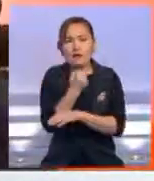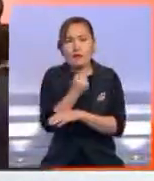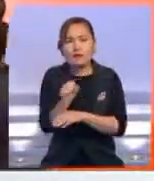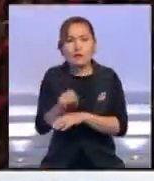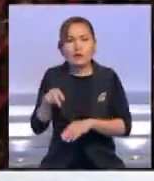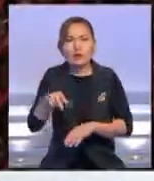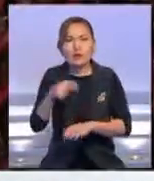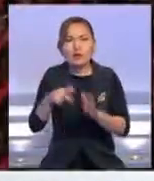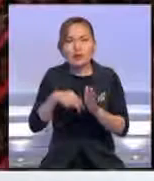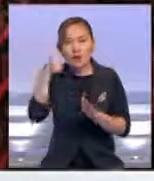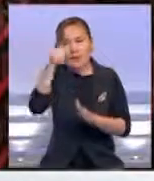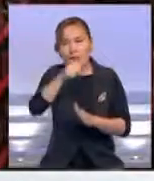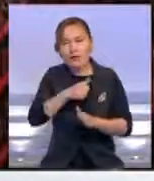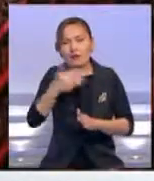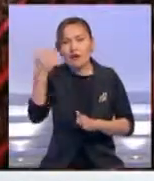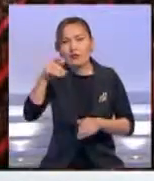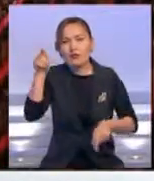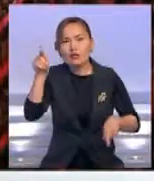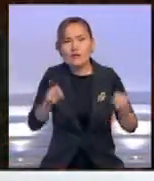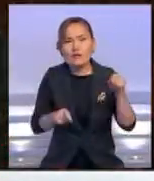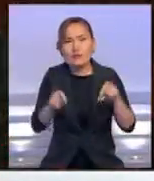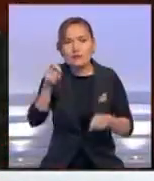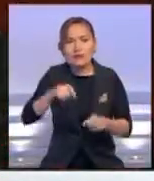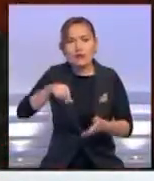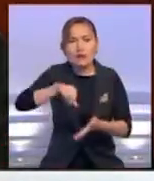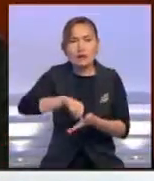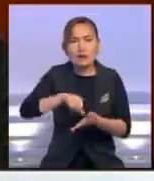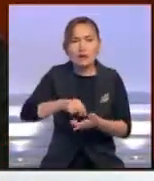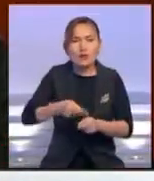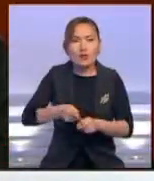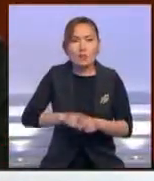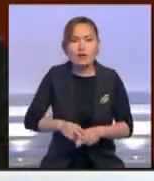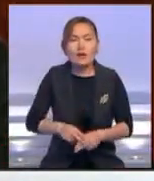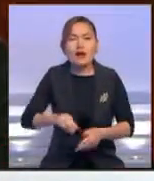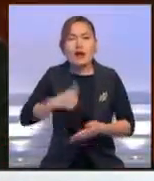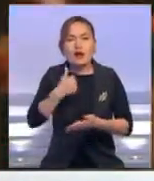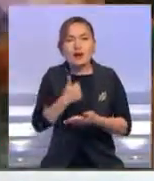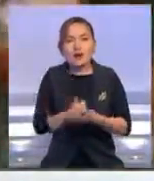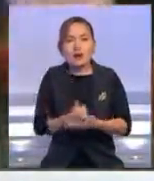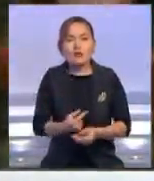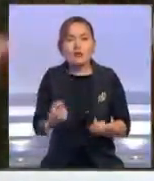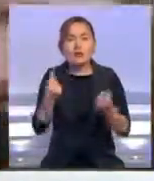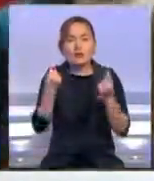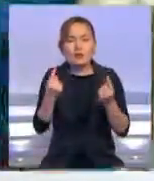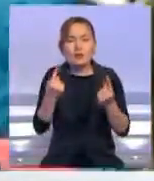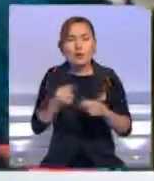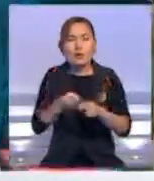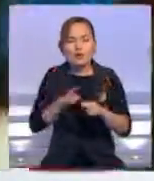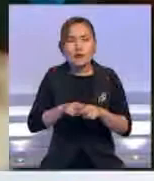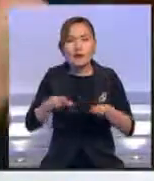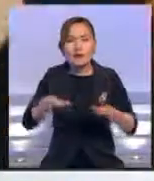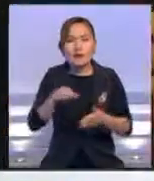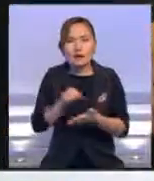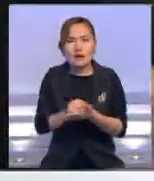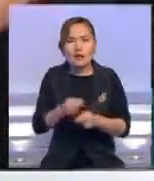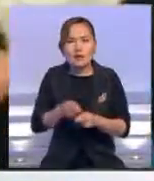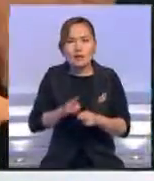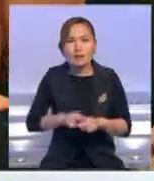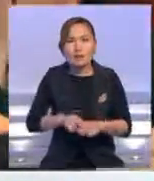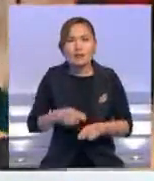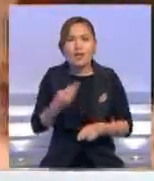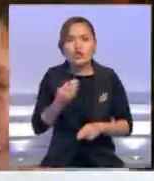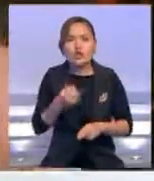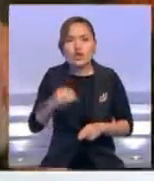кинофестивалінің ашқан болады. Сондая қазылар алғасы гран-преді болег режиссері Малғажатте Шумовскаяның шырай